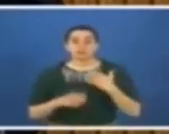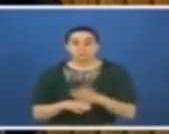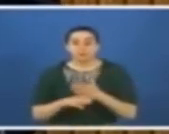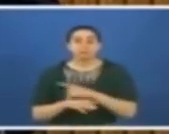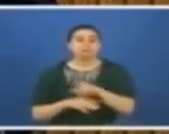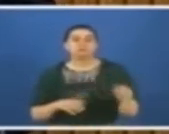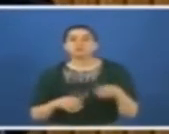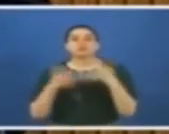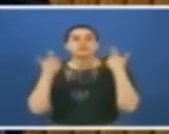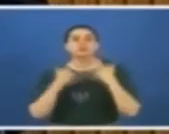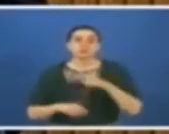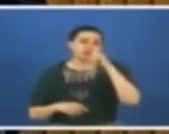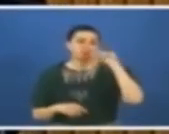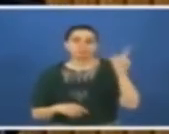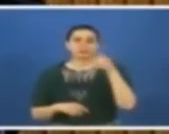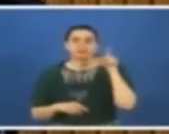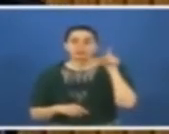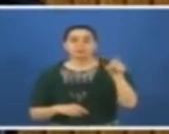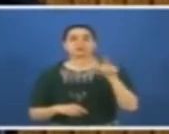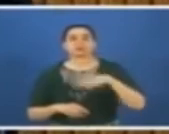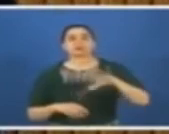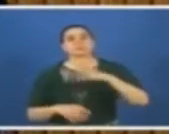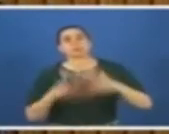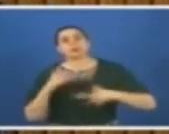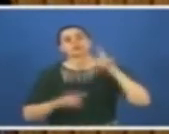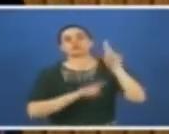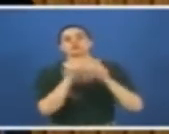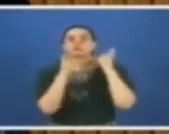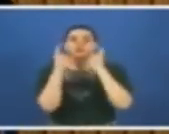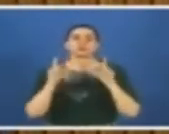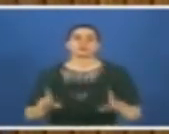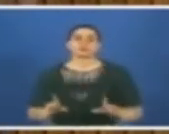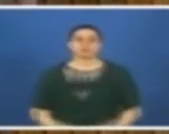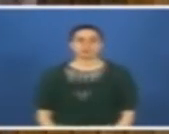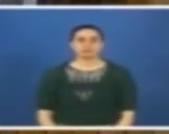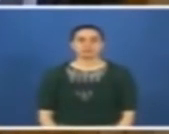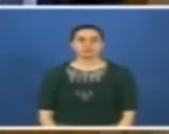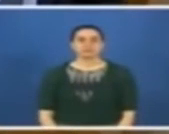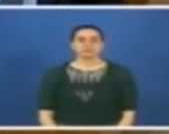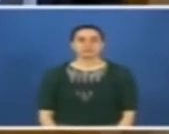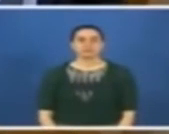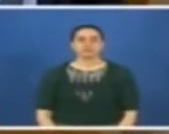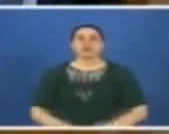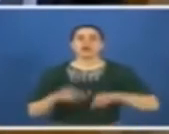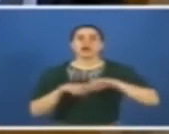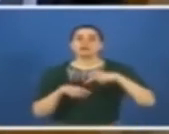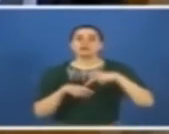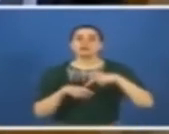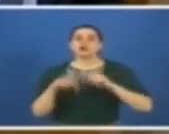sorumlu olan siyasi iktidarı hepimizin sorgulaması lazım. Hazreti Ömer,